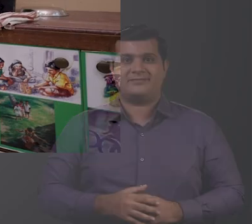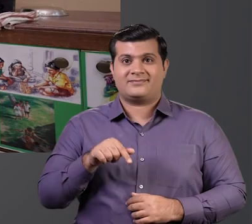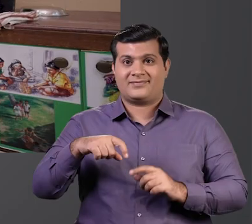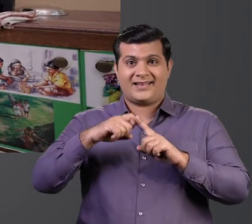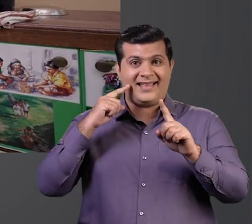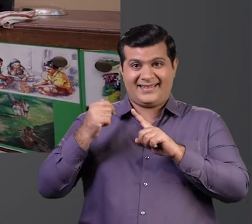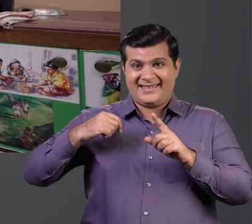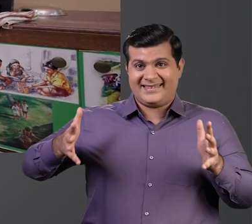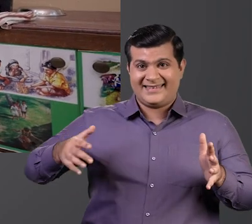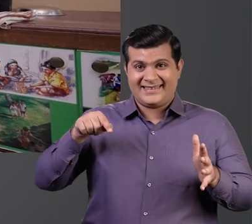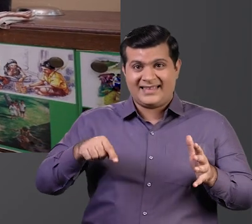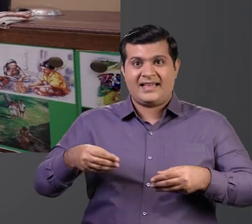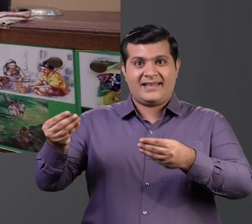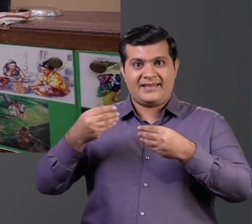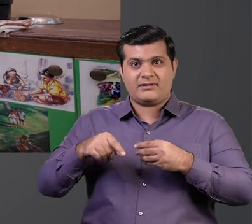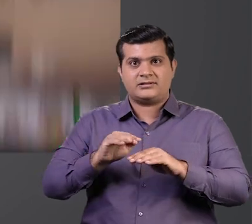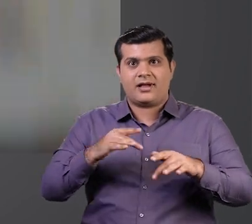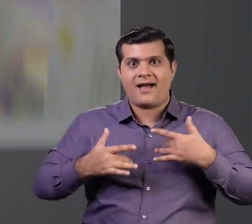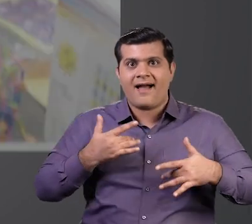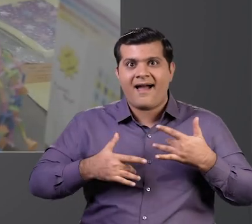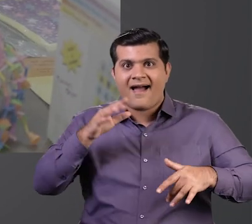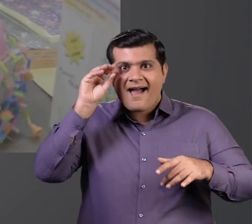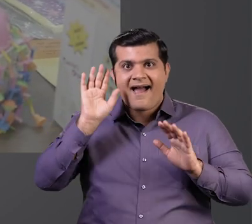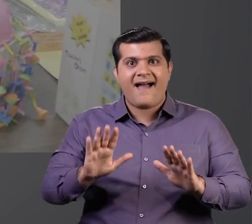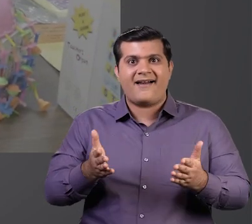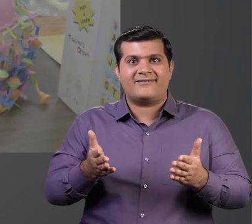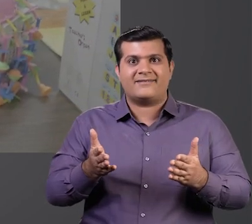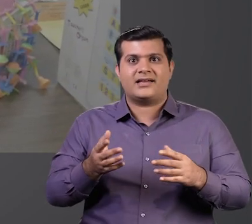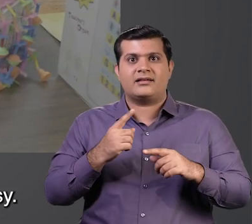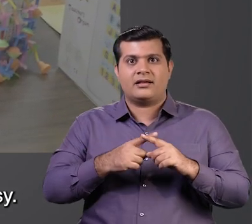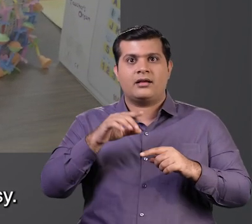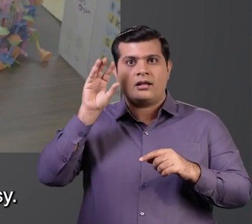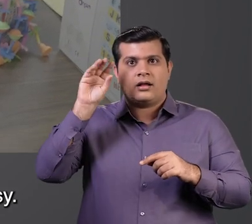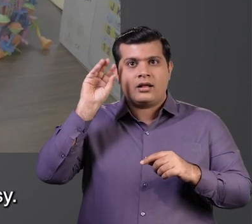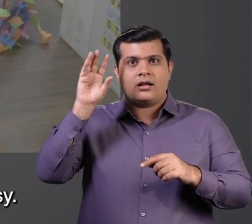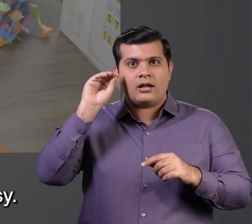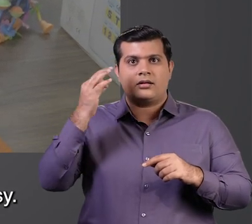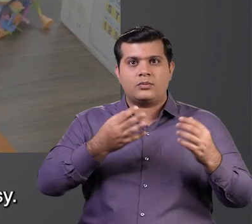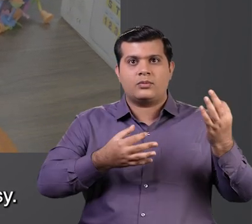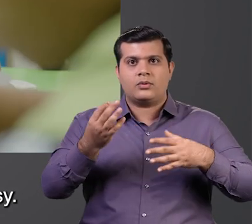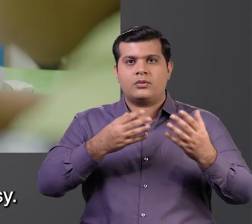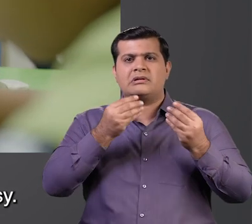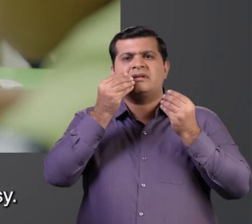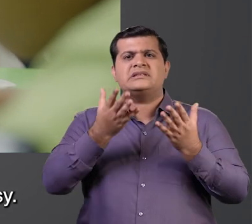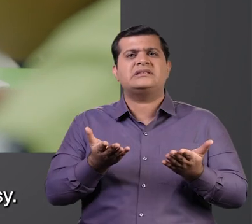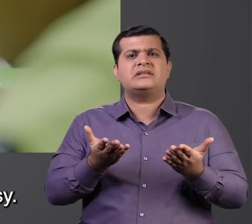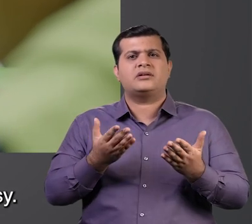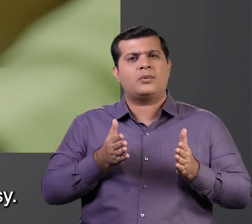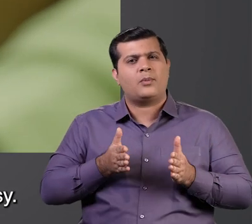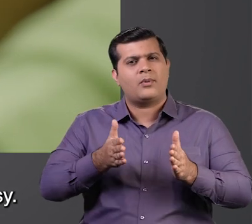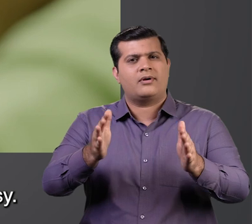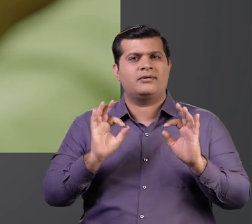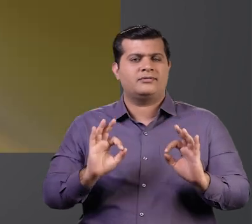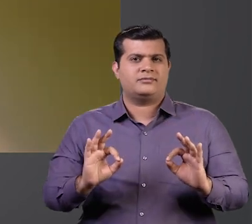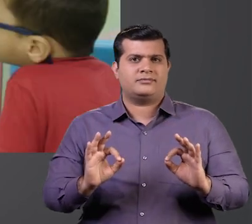यह किट्स बच्चों में जिग्यासा बढ़ाते हैं TLM किट्स की मदद से सीखना और समझना सरल और सुगम